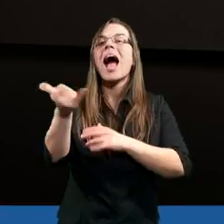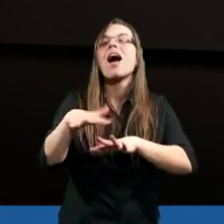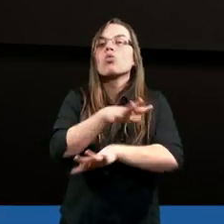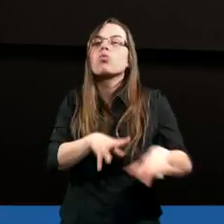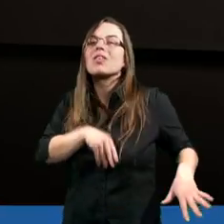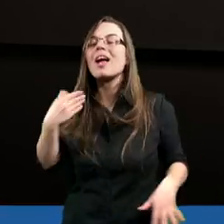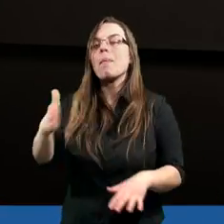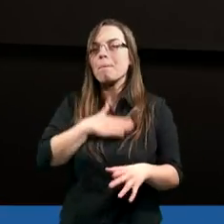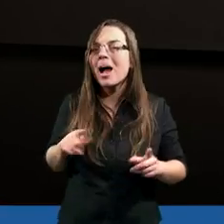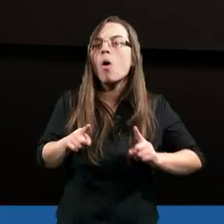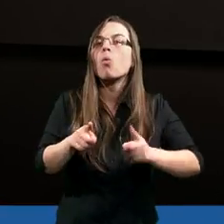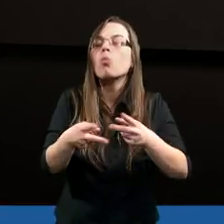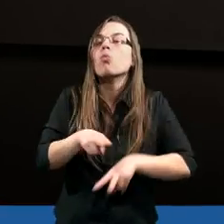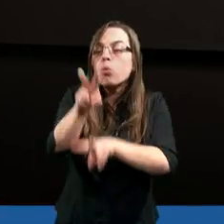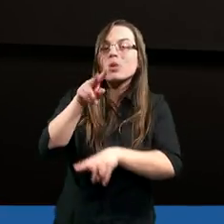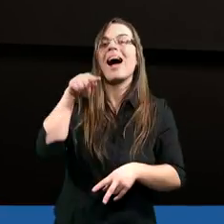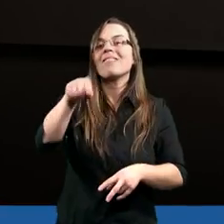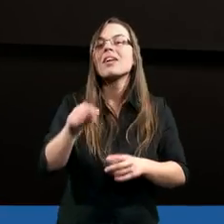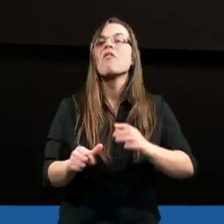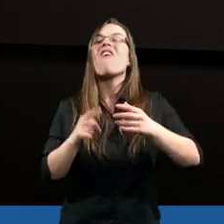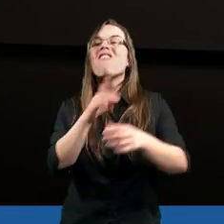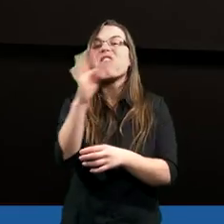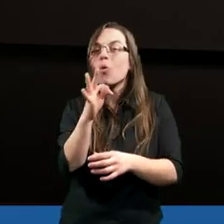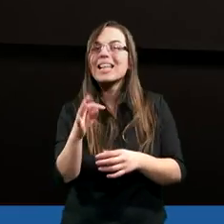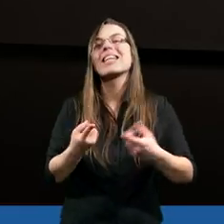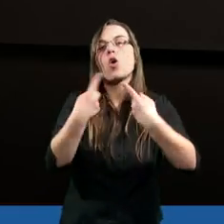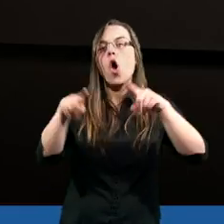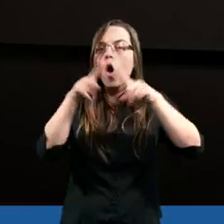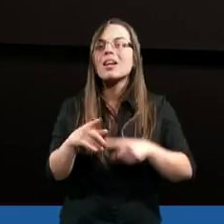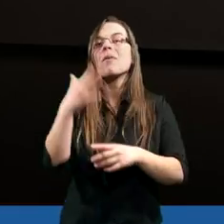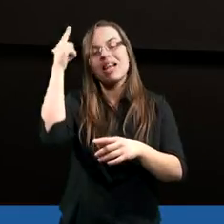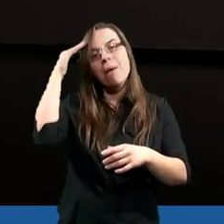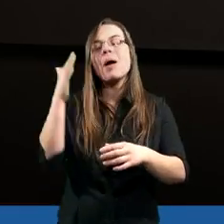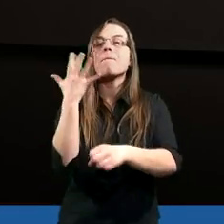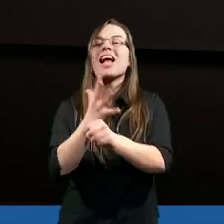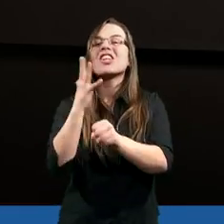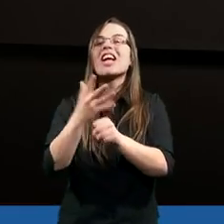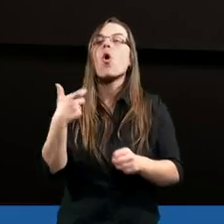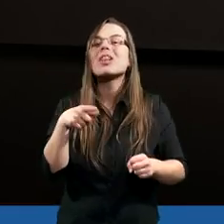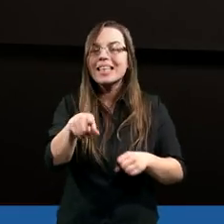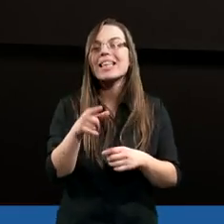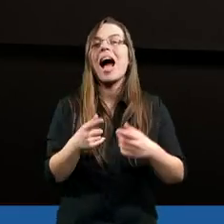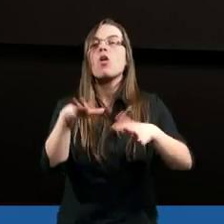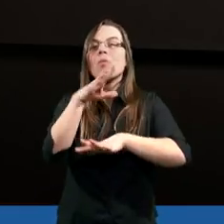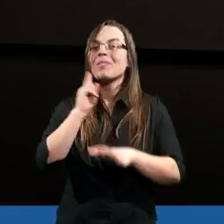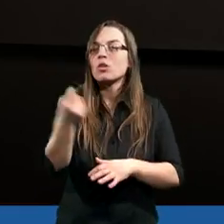Duch Święty miał udział w początku tego Kościoła. Znamy historię Pięćdziesiątnicy, zesłania Ducha Świętego na